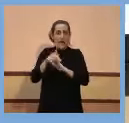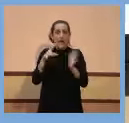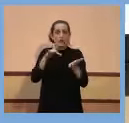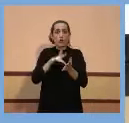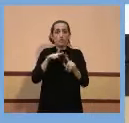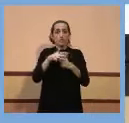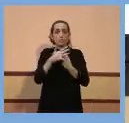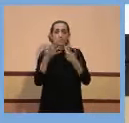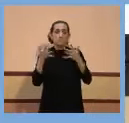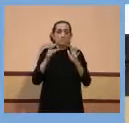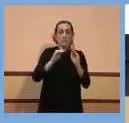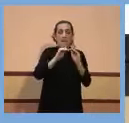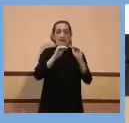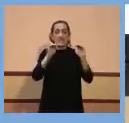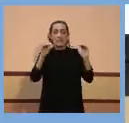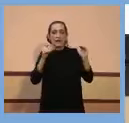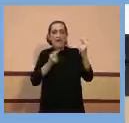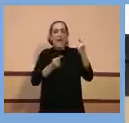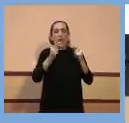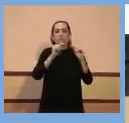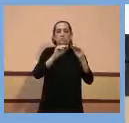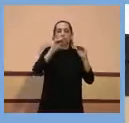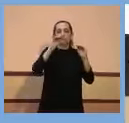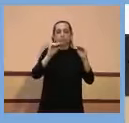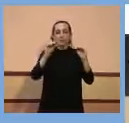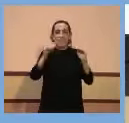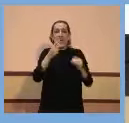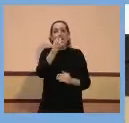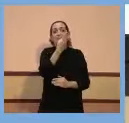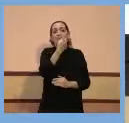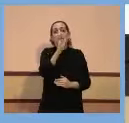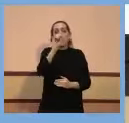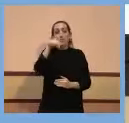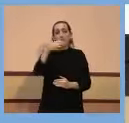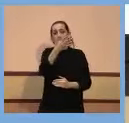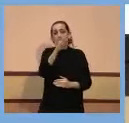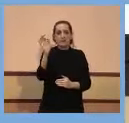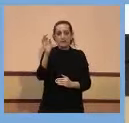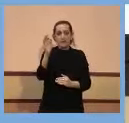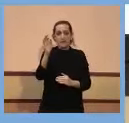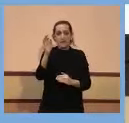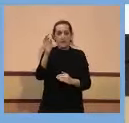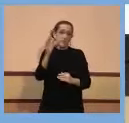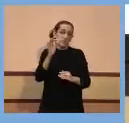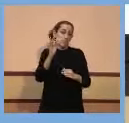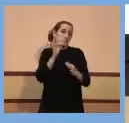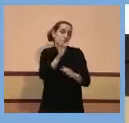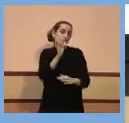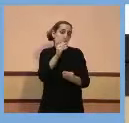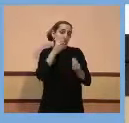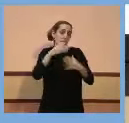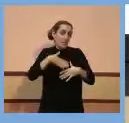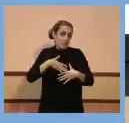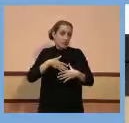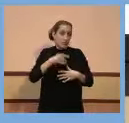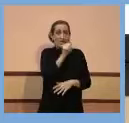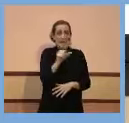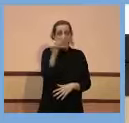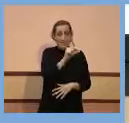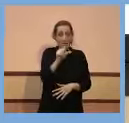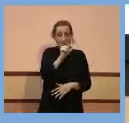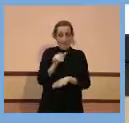diguéssim, d'estabilitat, amb un altiplà, amb uns 10.500 casos setmana i, això sí, 500